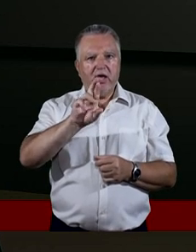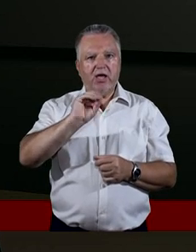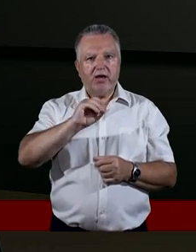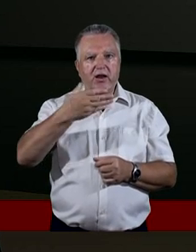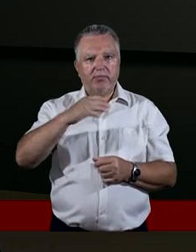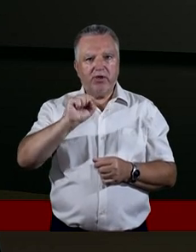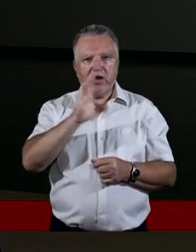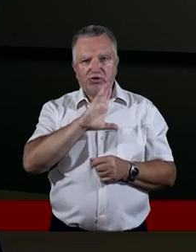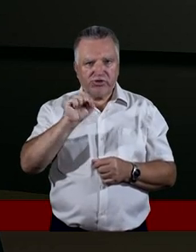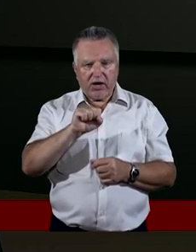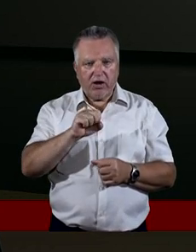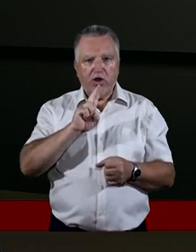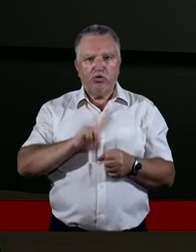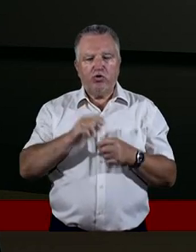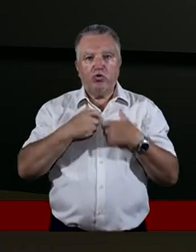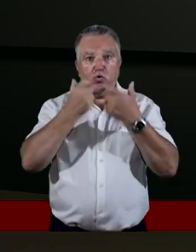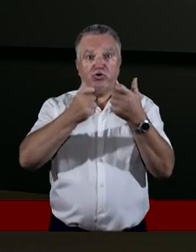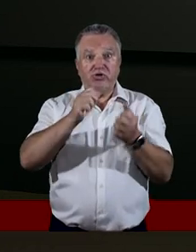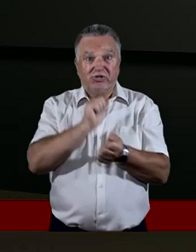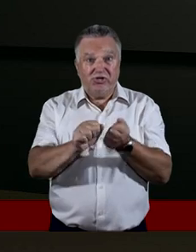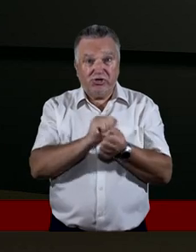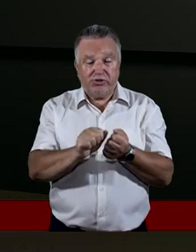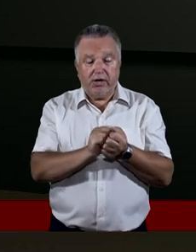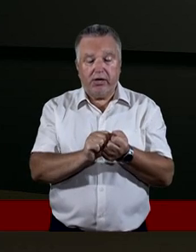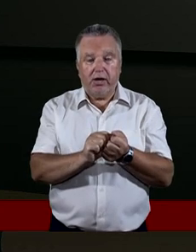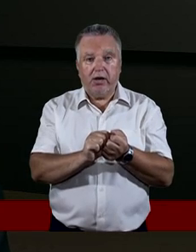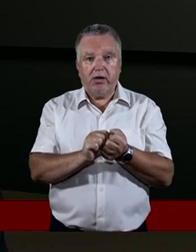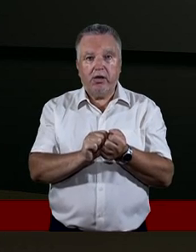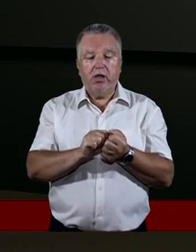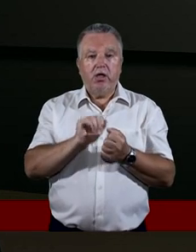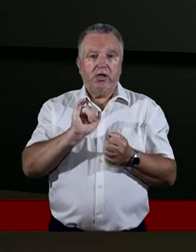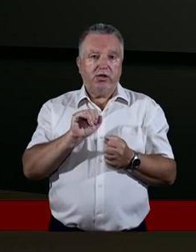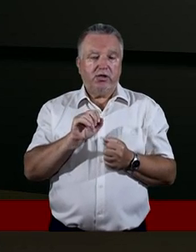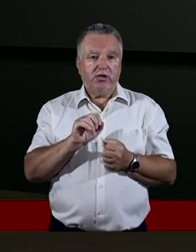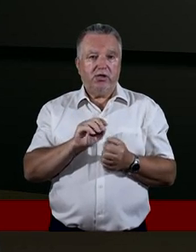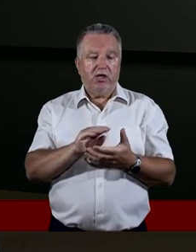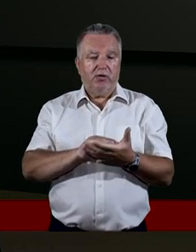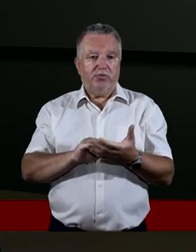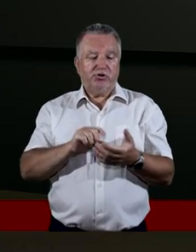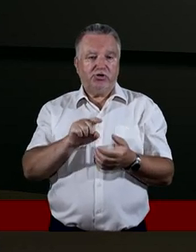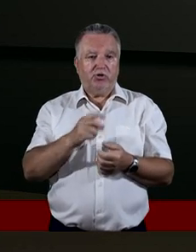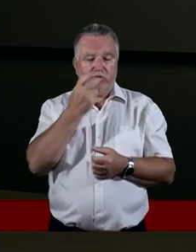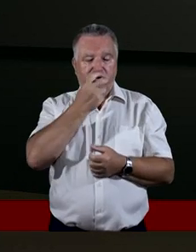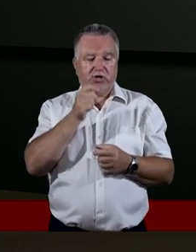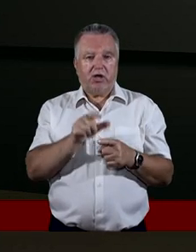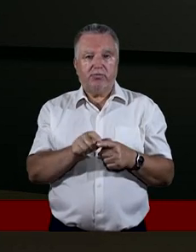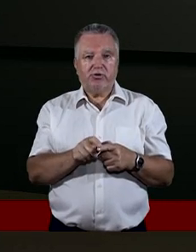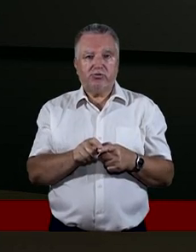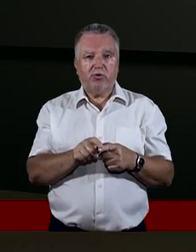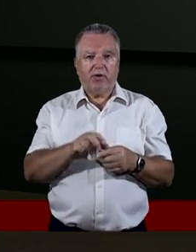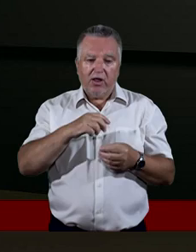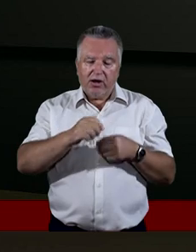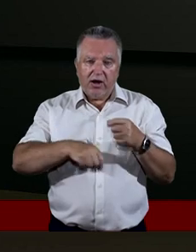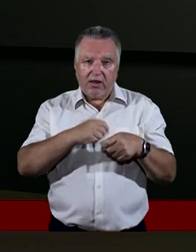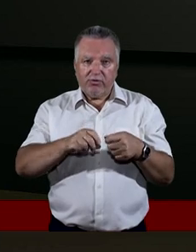zbliżającą się zagładę. No i w jednym z fragmentów Jeremiasz w ciekawych słowach nawiązuje do wydarzeń, które